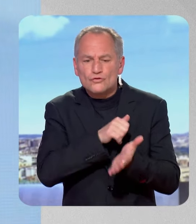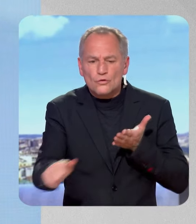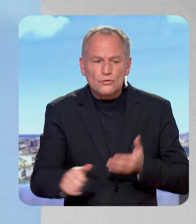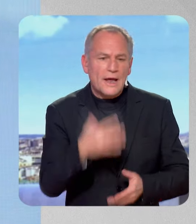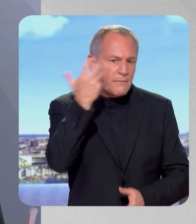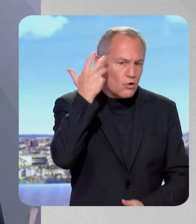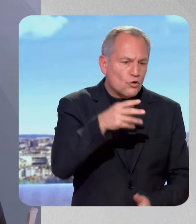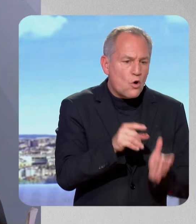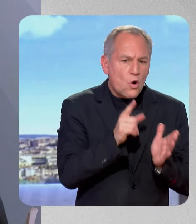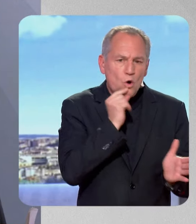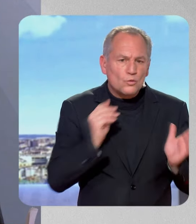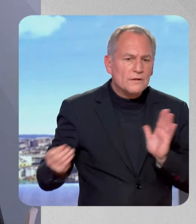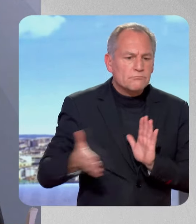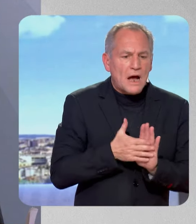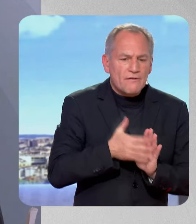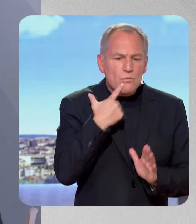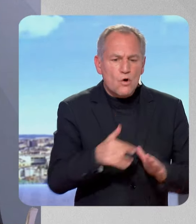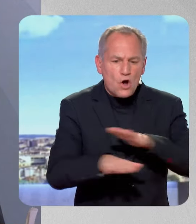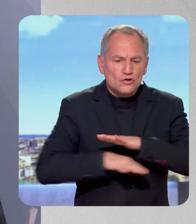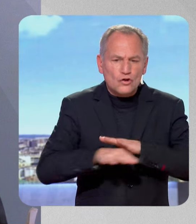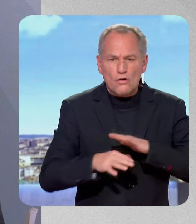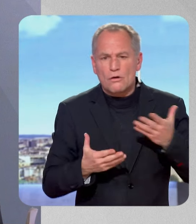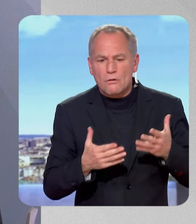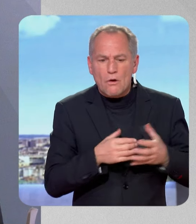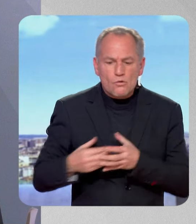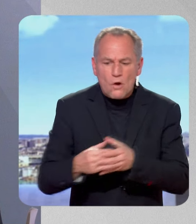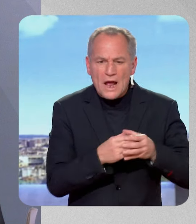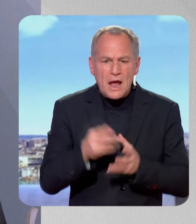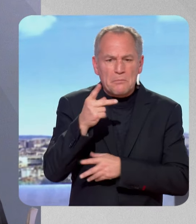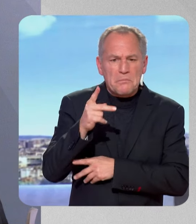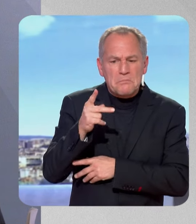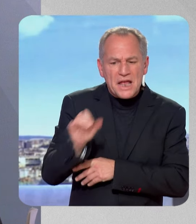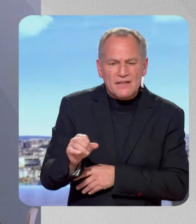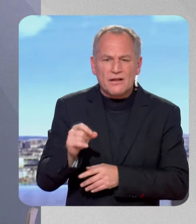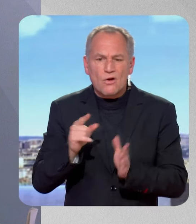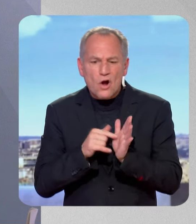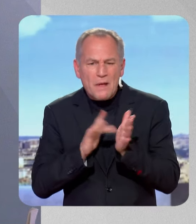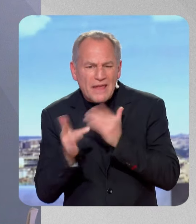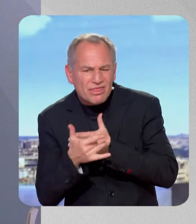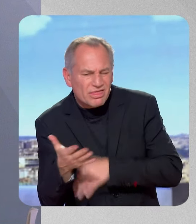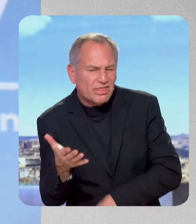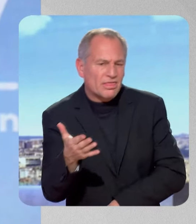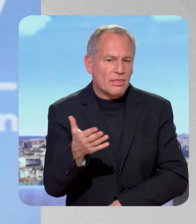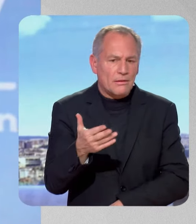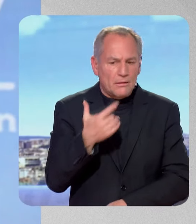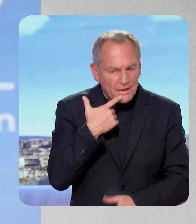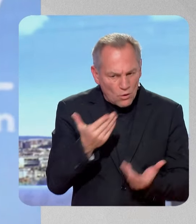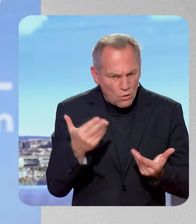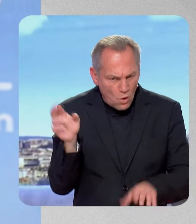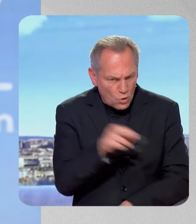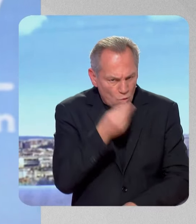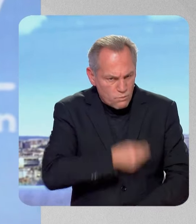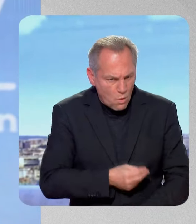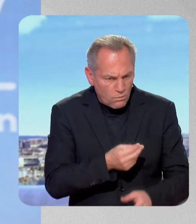tweets pour dire que le socle commun est en train de changer, le PS est en train de nous trahir. Est-ce que les choses reviennent dans l'ordre ? Disons que le